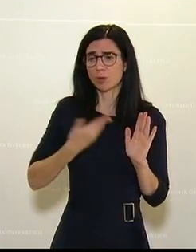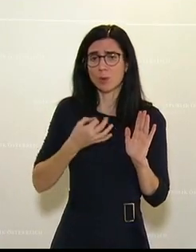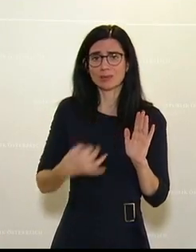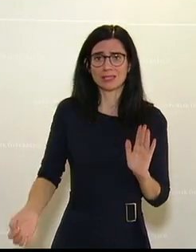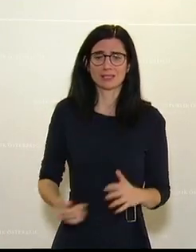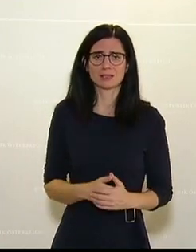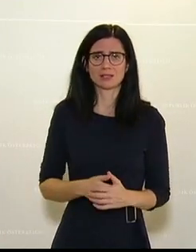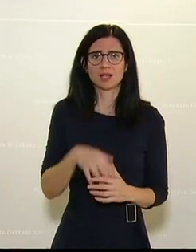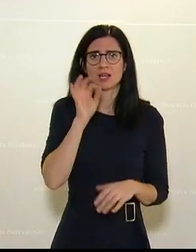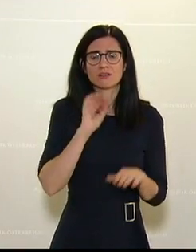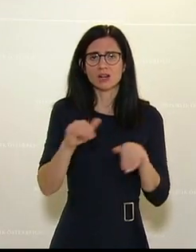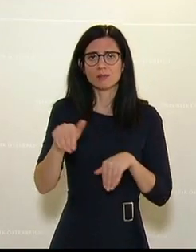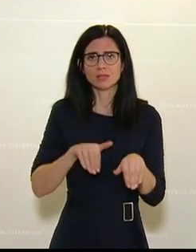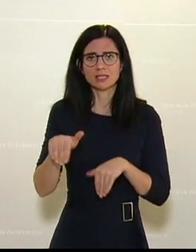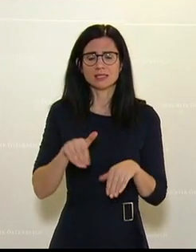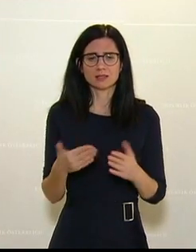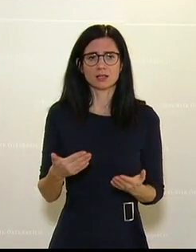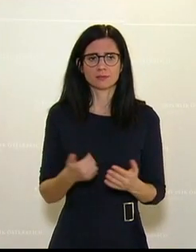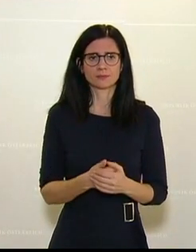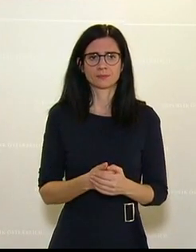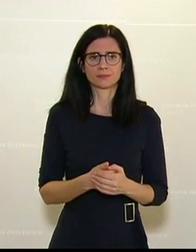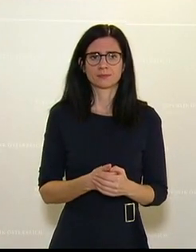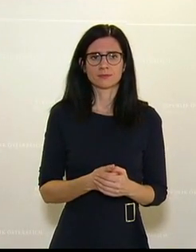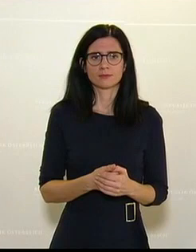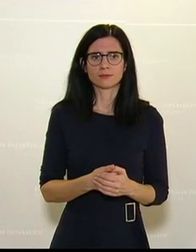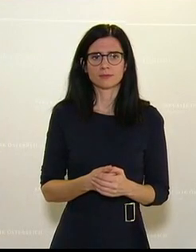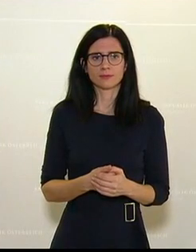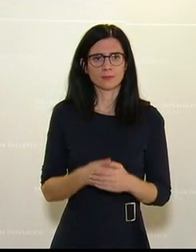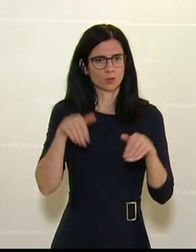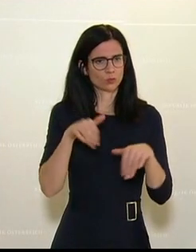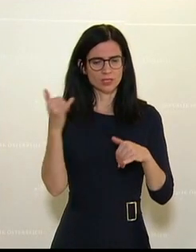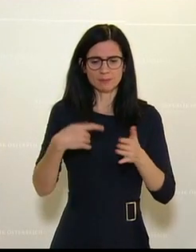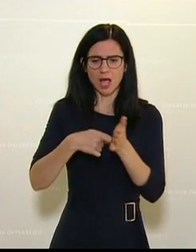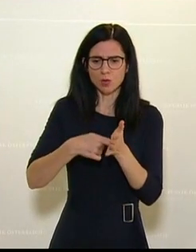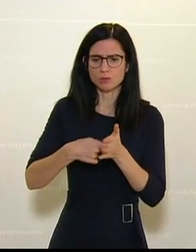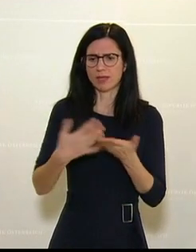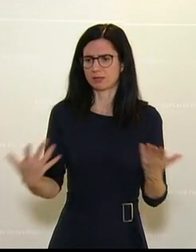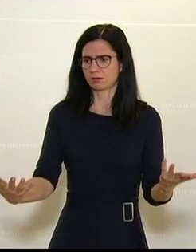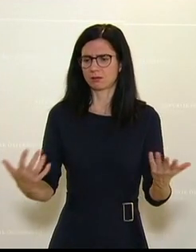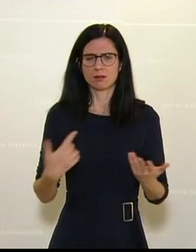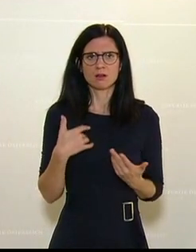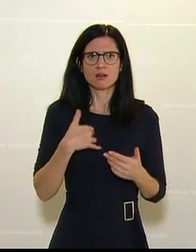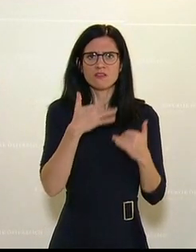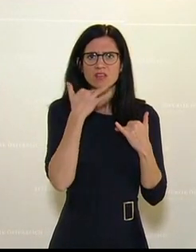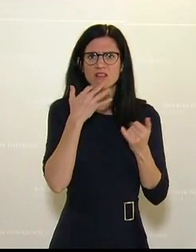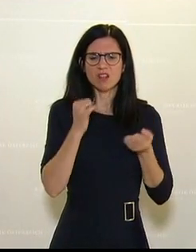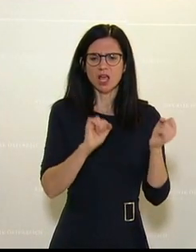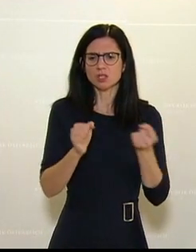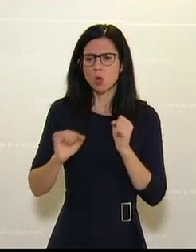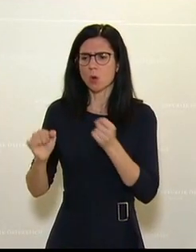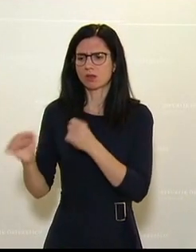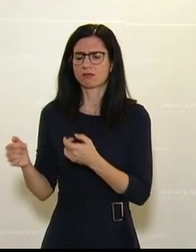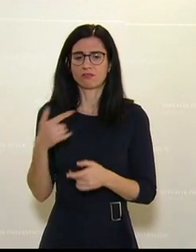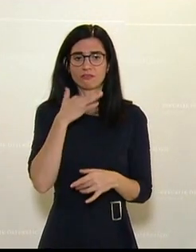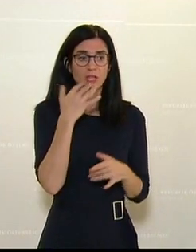Frau Minister, mir tut es ja fast schon leid, wenn man auch immer wieder nachbessern muss. Es gibt viele Aktionen. Es gibt